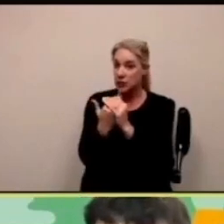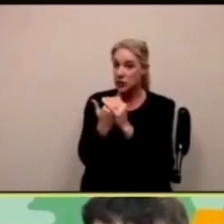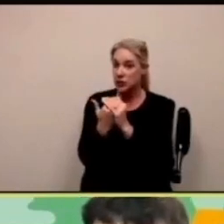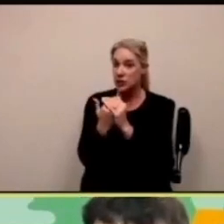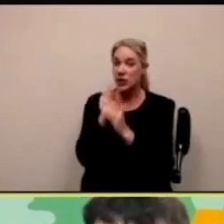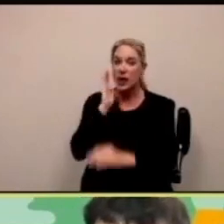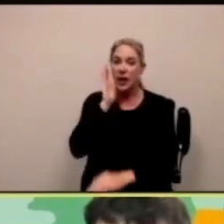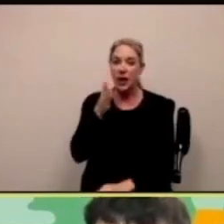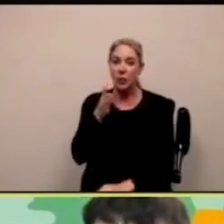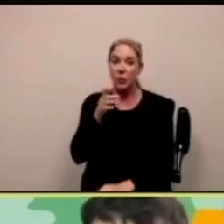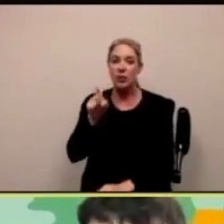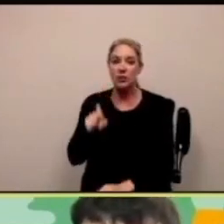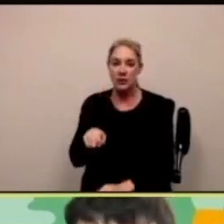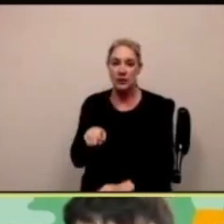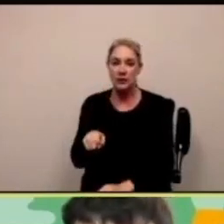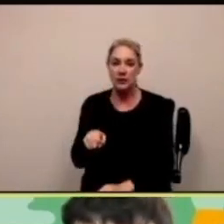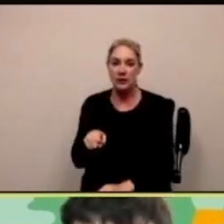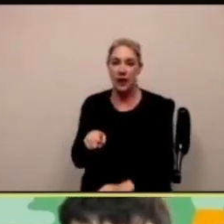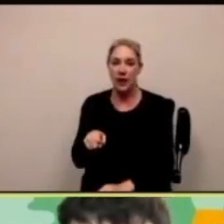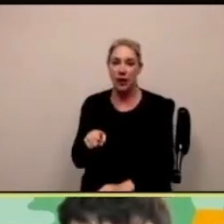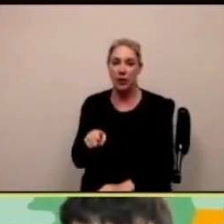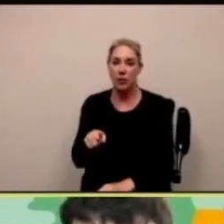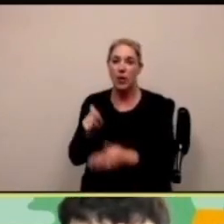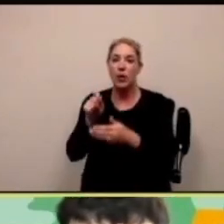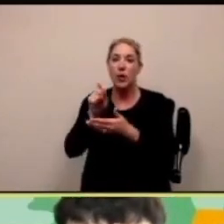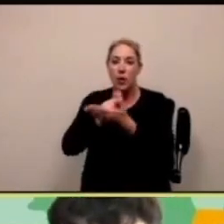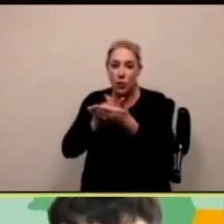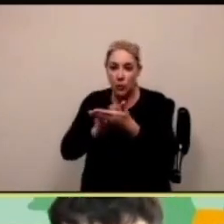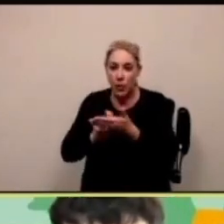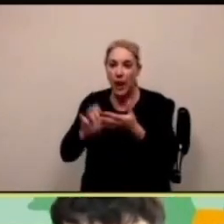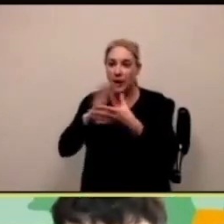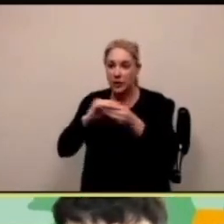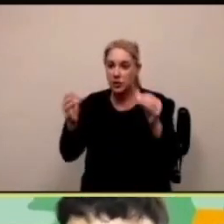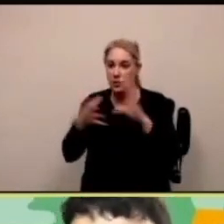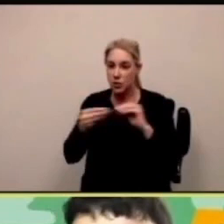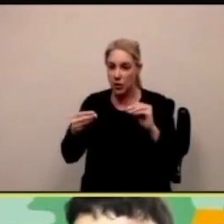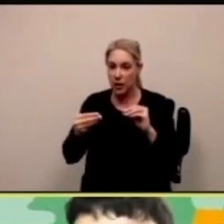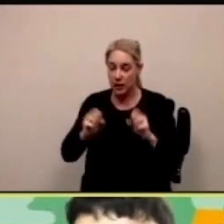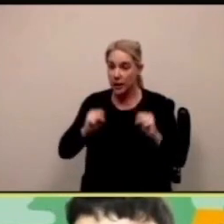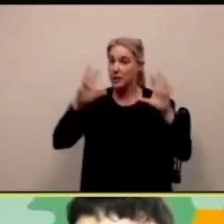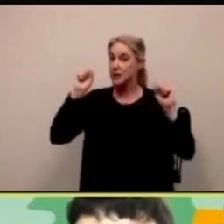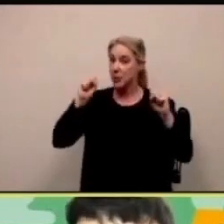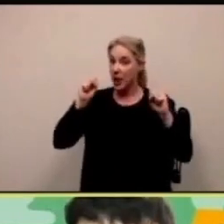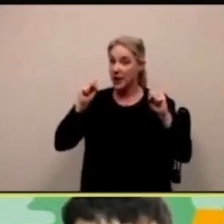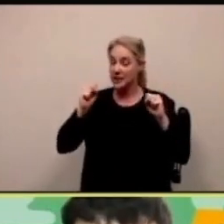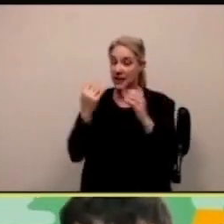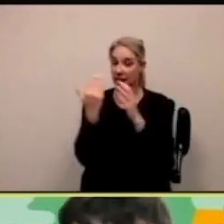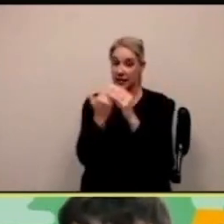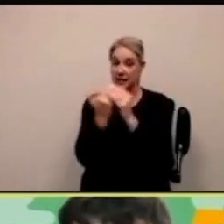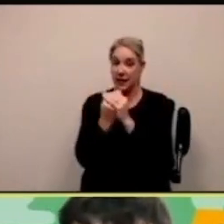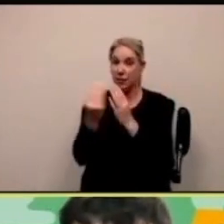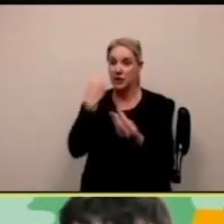per il nome di un animale possiamo mettere giraffa per esempio o di un cibo come panino